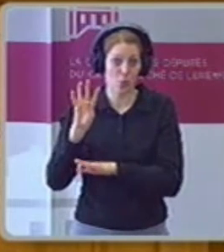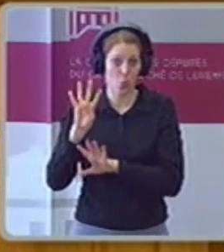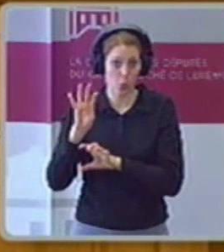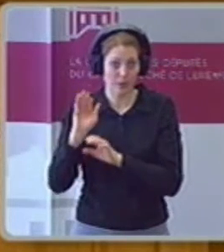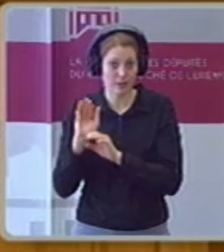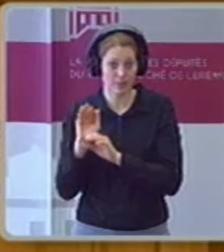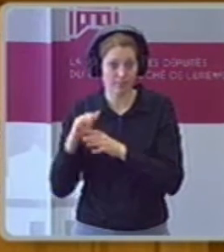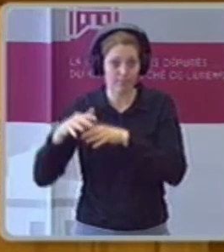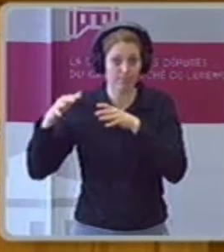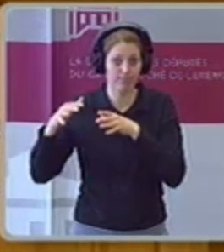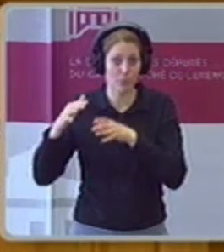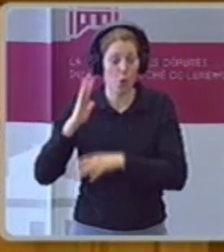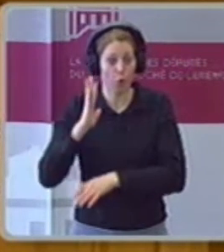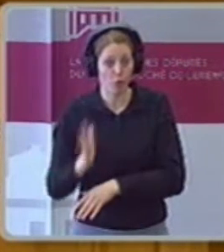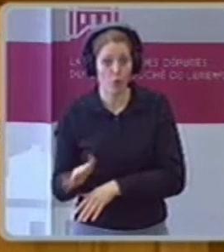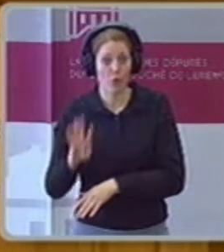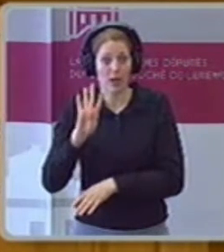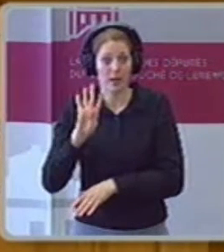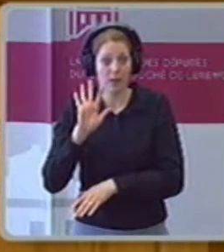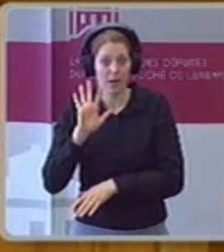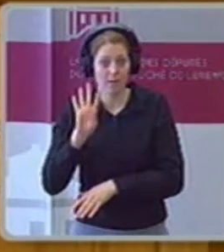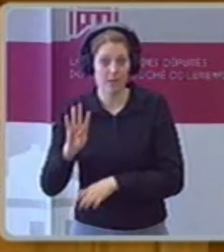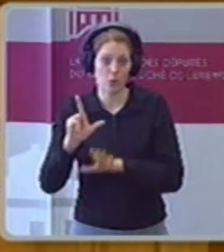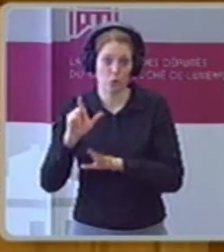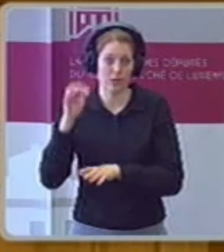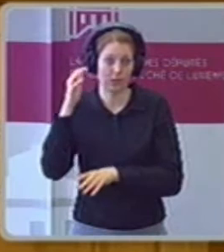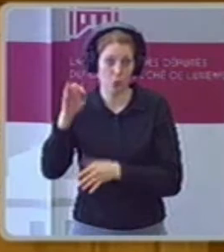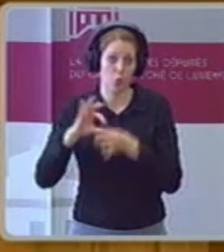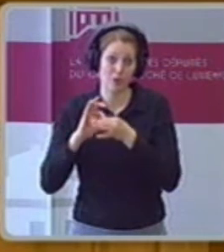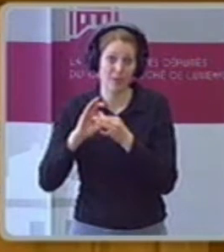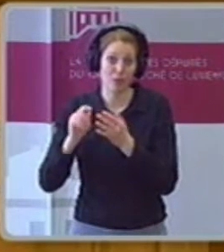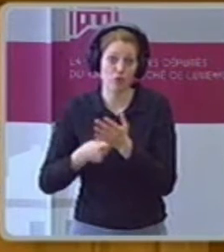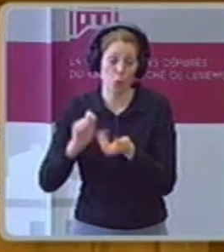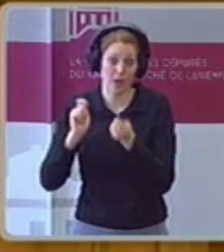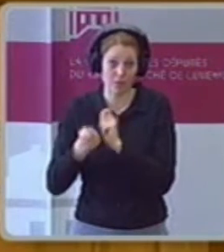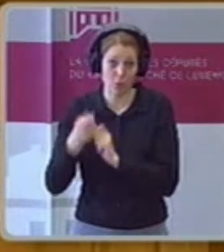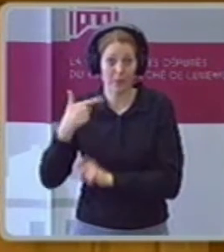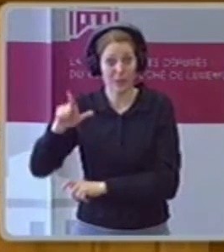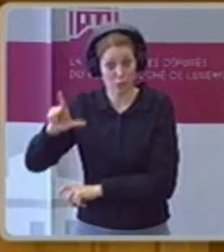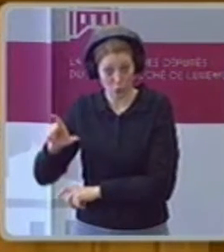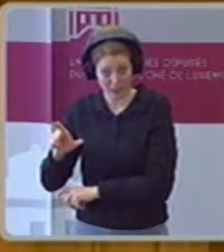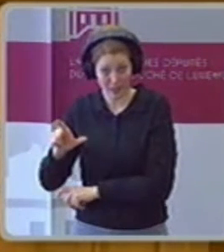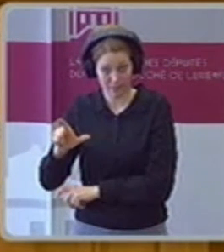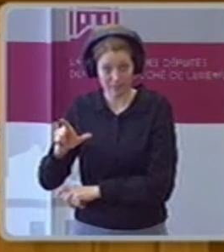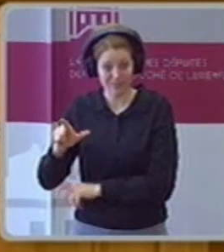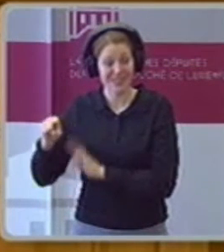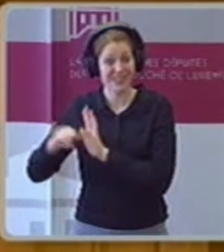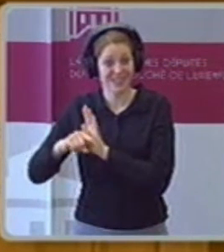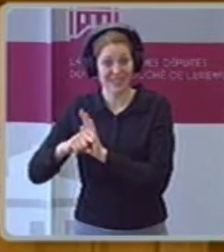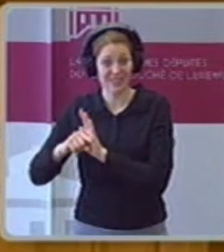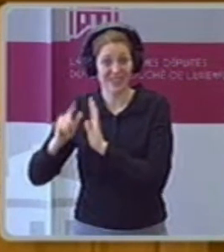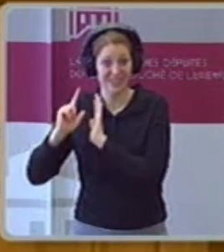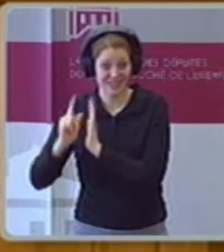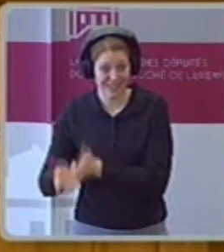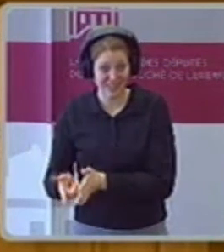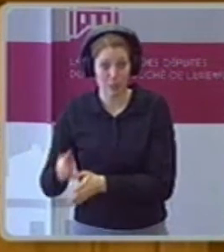2020 aus dem Defizit 747 Millionen, und davon sind 524